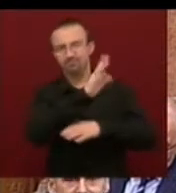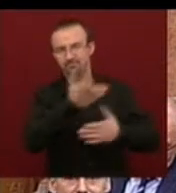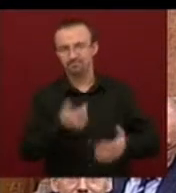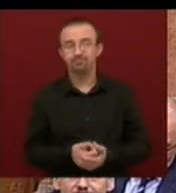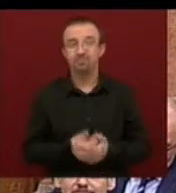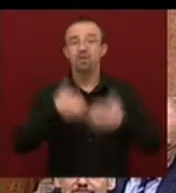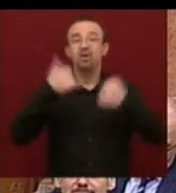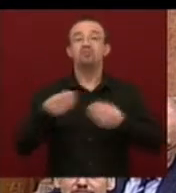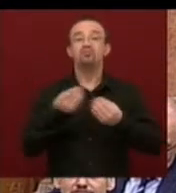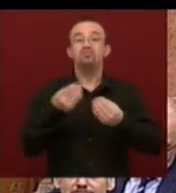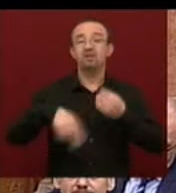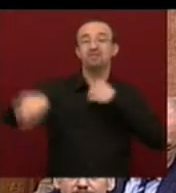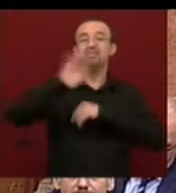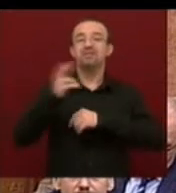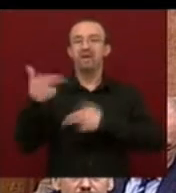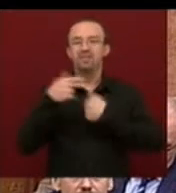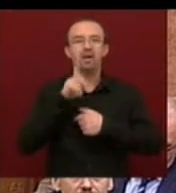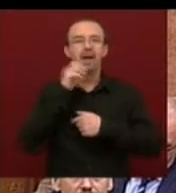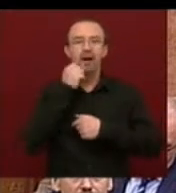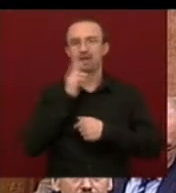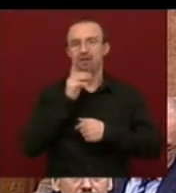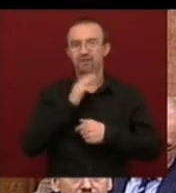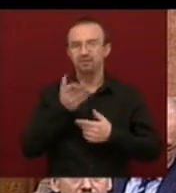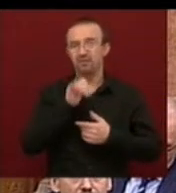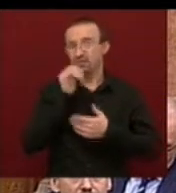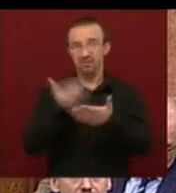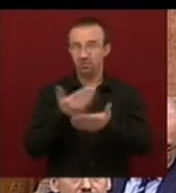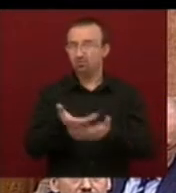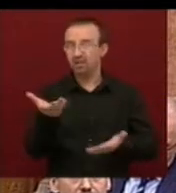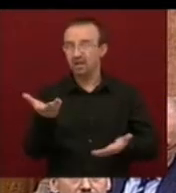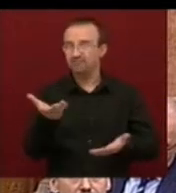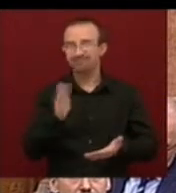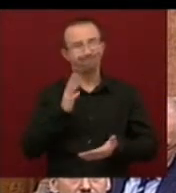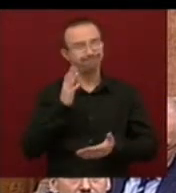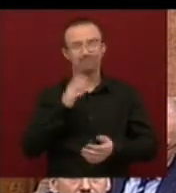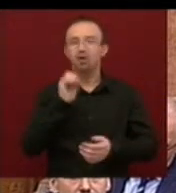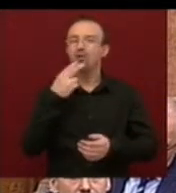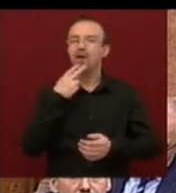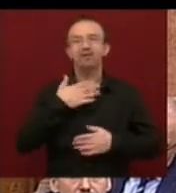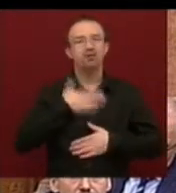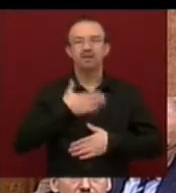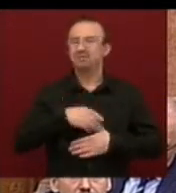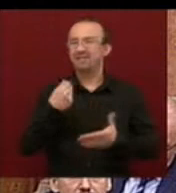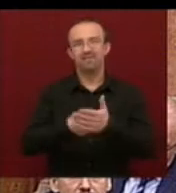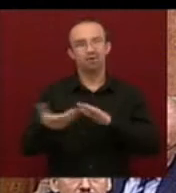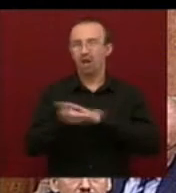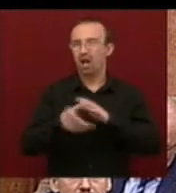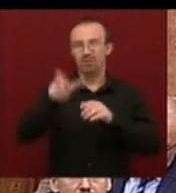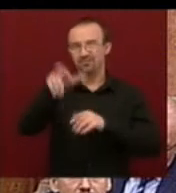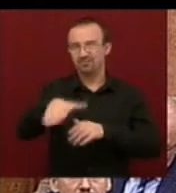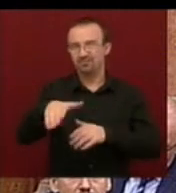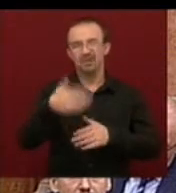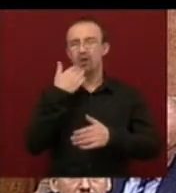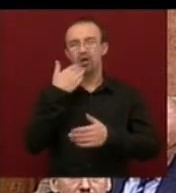azért hívja vissza az IMF-et, mert nincs rá szüksége. Nem szereti Orbán Viktor annyira a valuta alapat, hogy